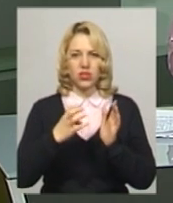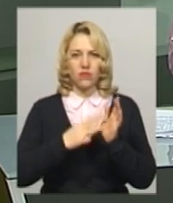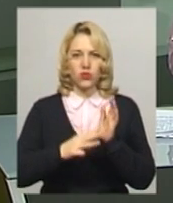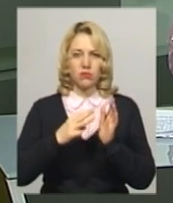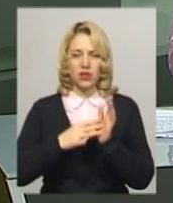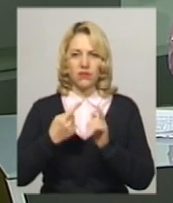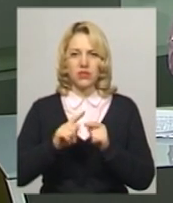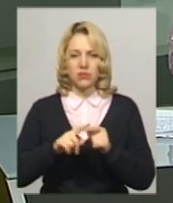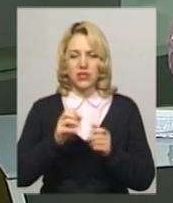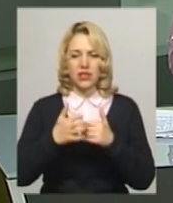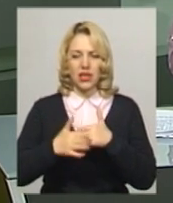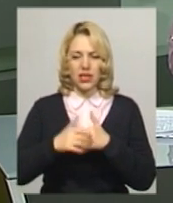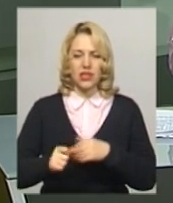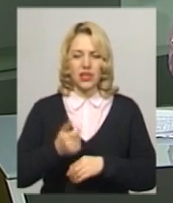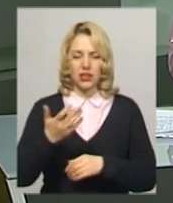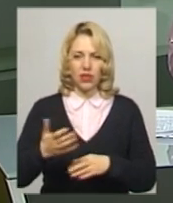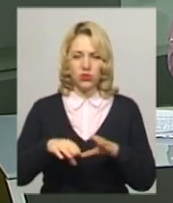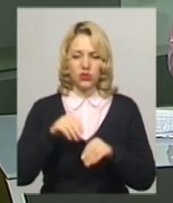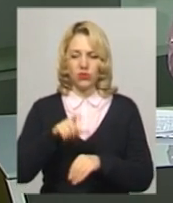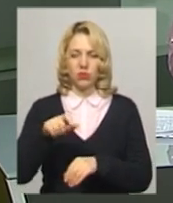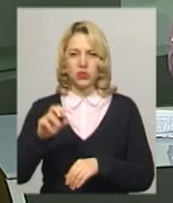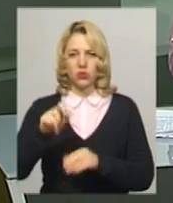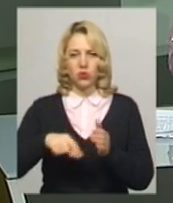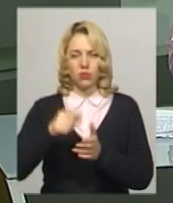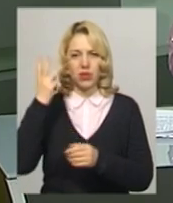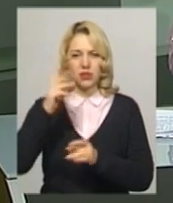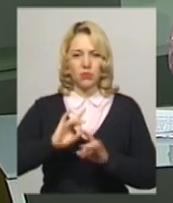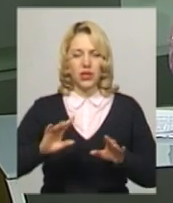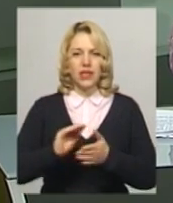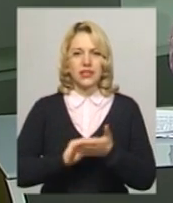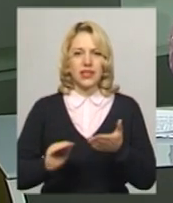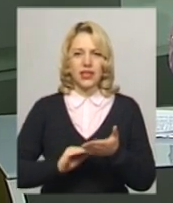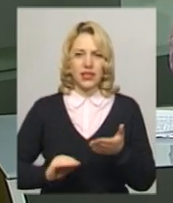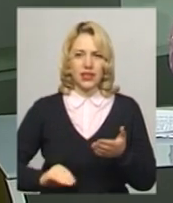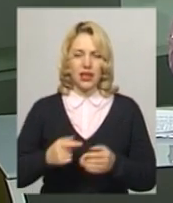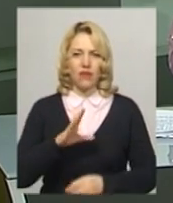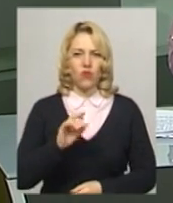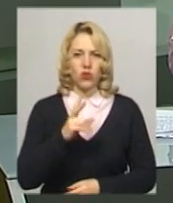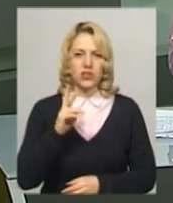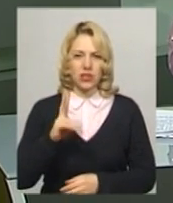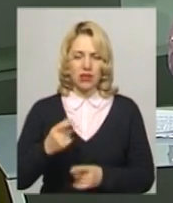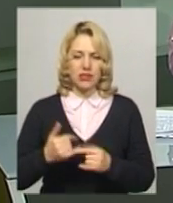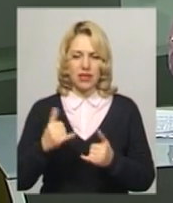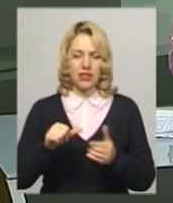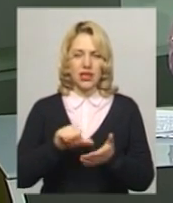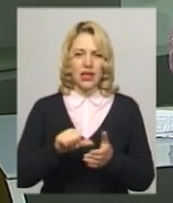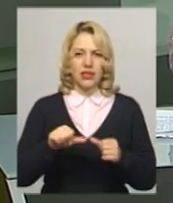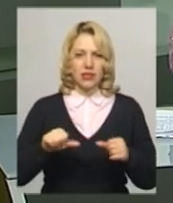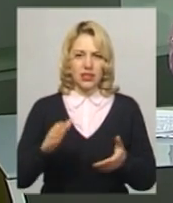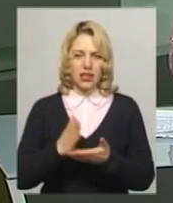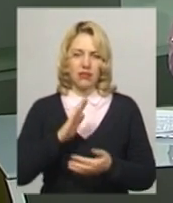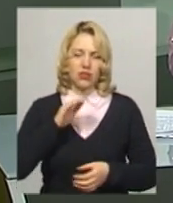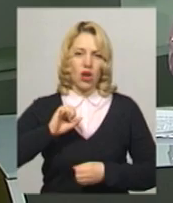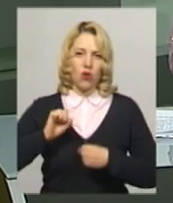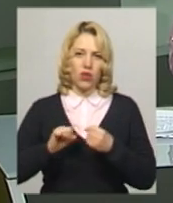Це середня за кількістю виборців дільниця у Хмельницькому. Про це повідомив секретар комісії Андрій Возняк. Зараз на дільниці знаходиться моя колега